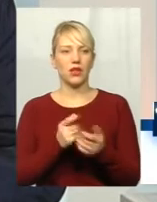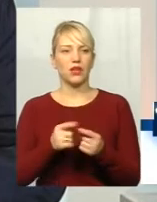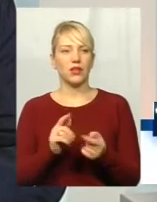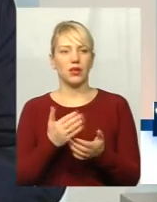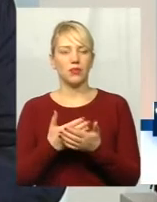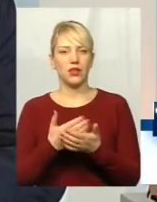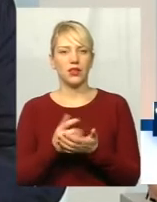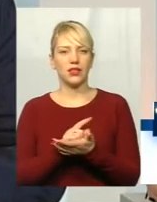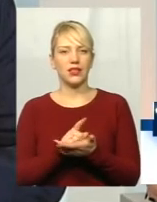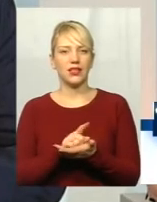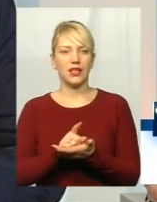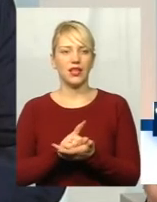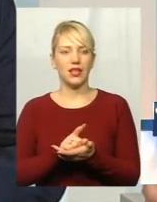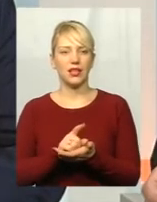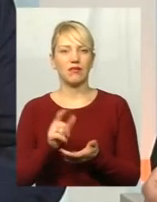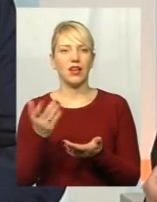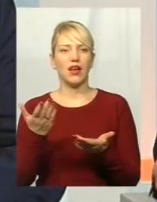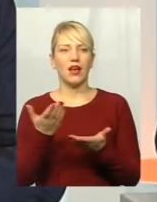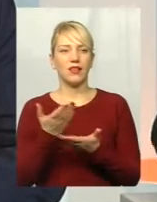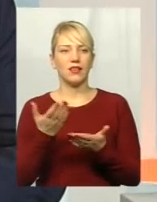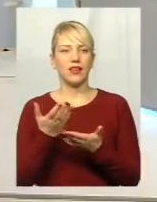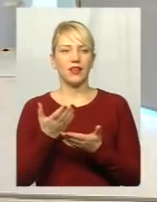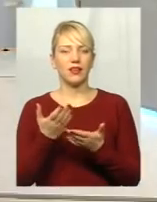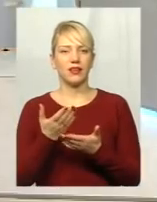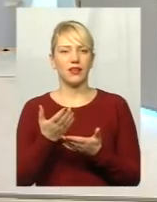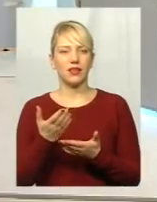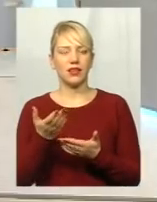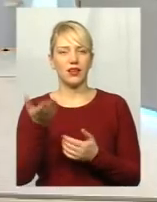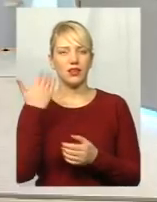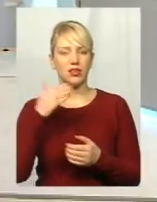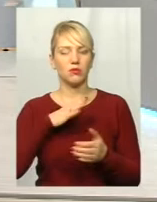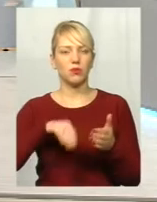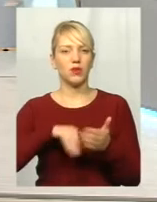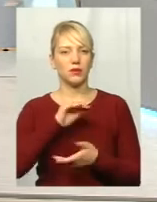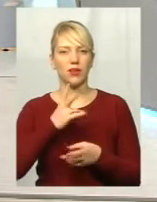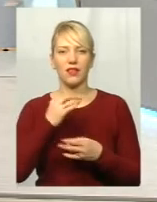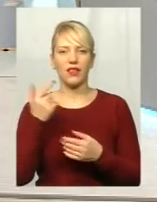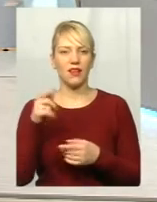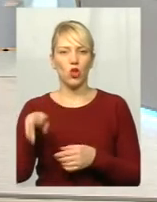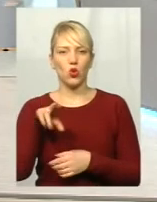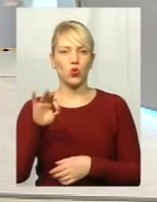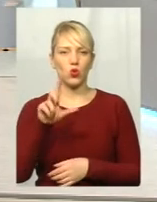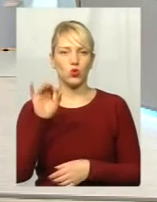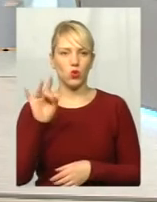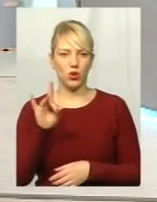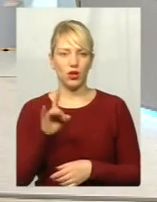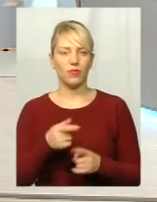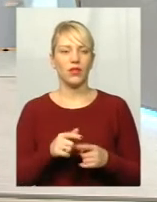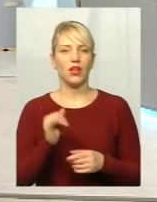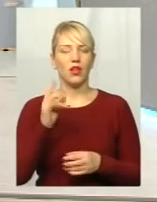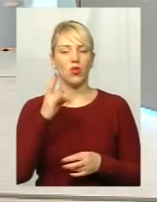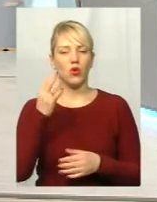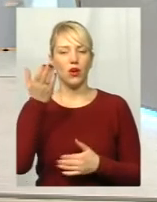не в них придбуваються, але раніше були придбані. Перевізників не влаштовувала